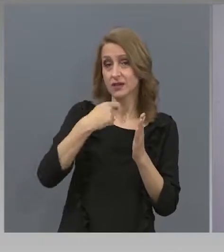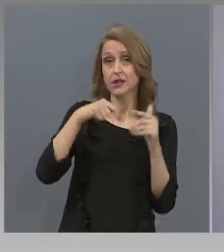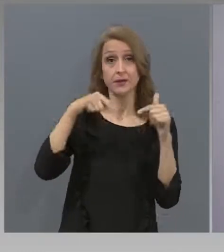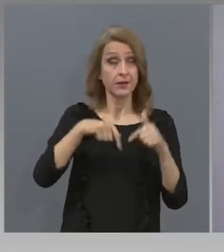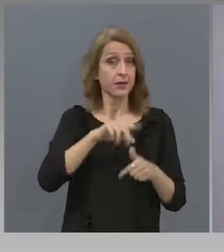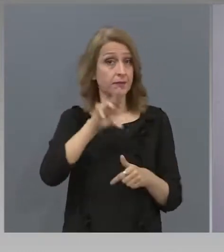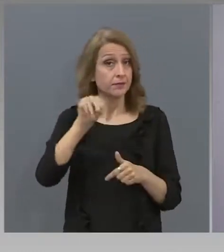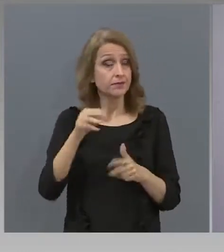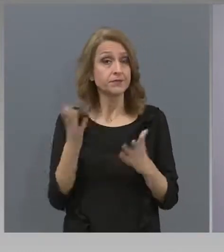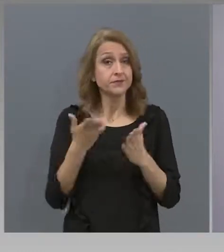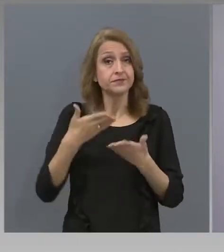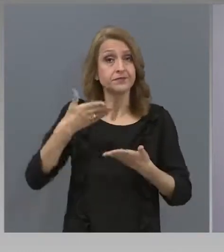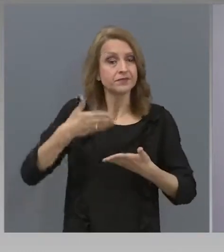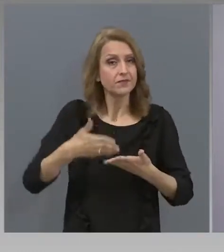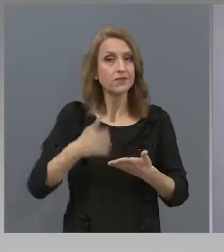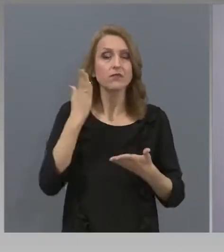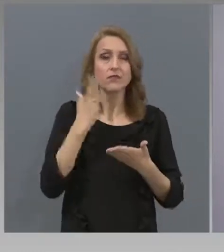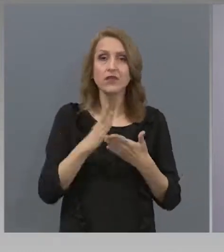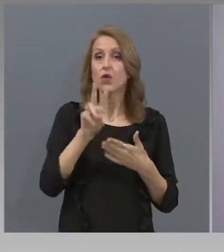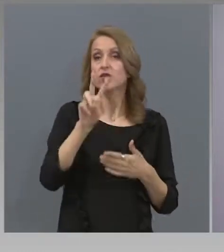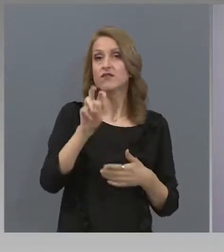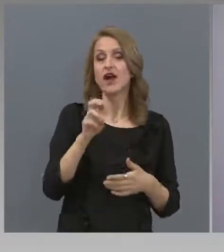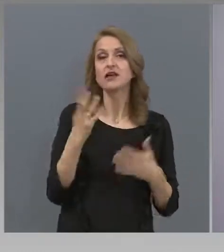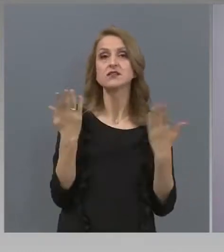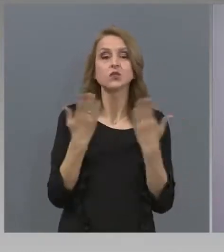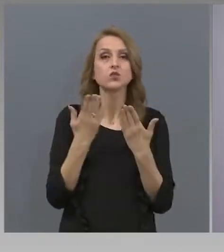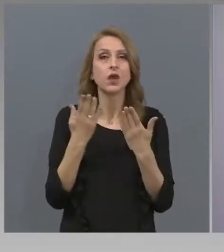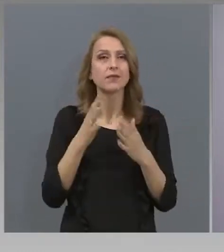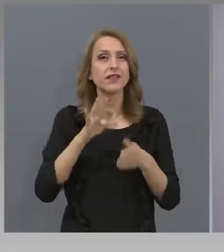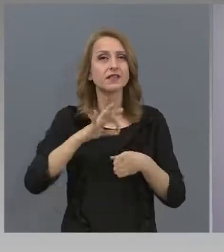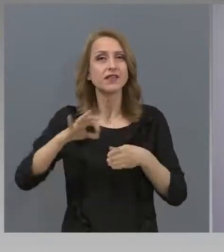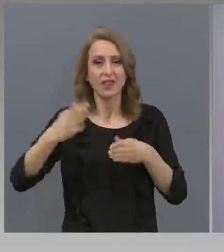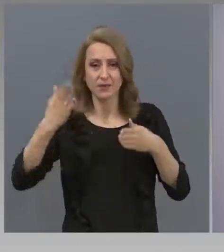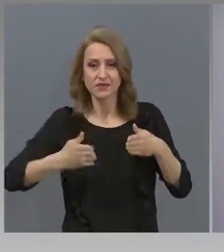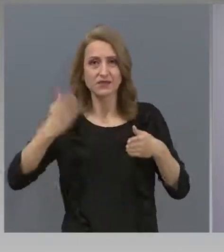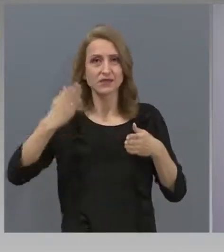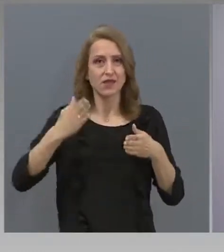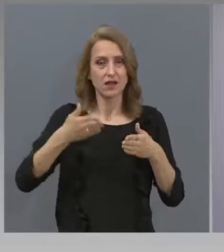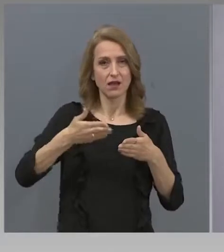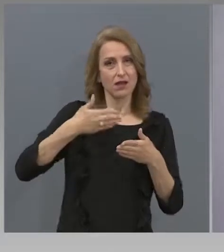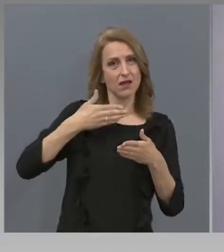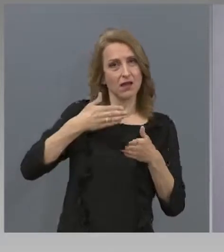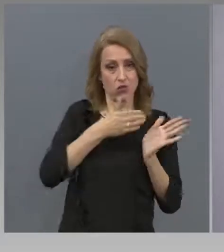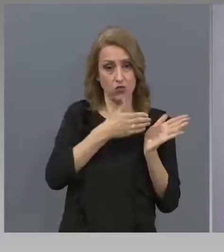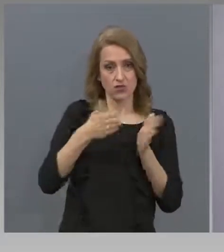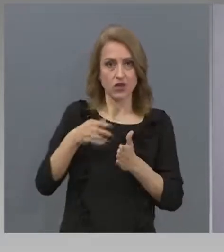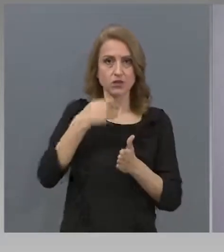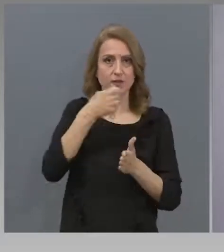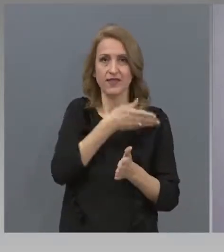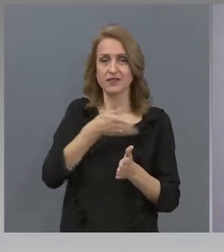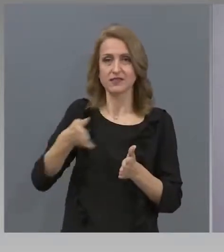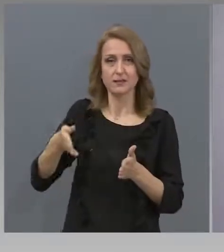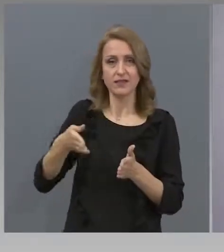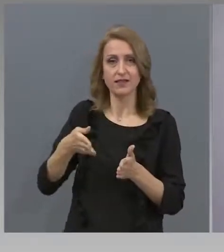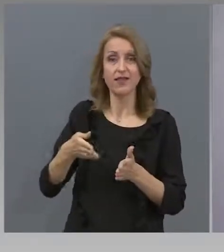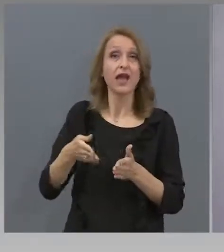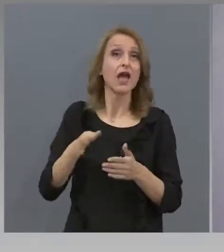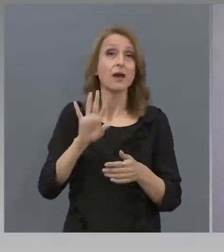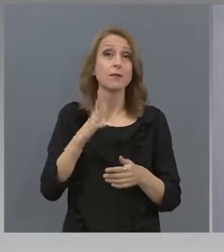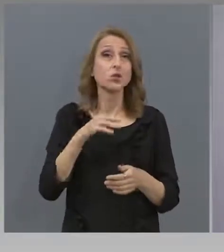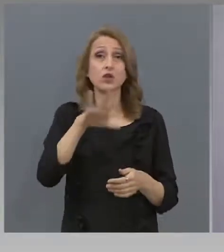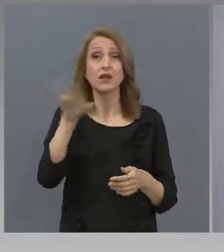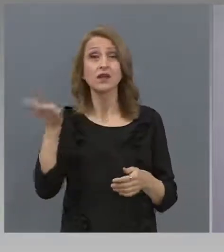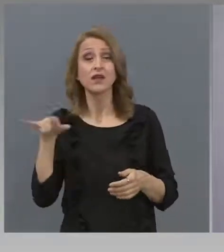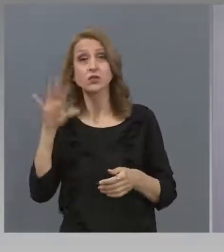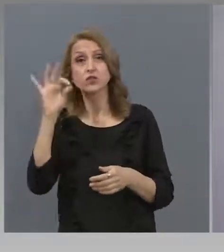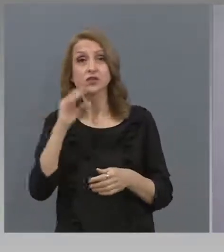че ще се спрем до 20-та учебна седмица. Възможно ли е да има оприци, че ще има повече материал,